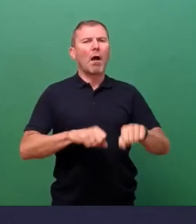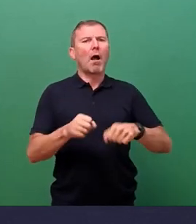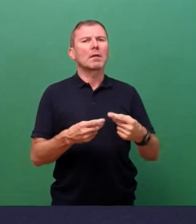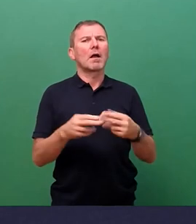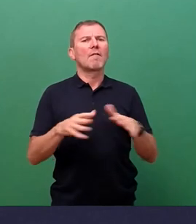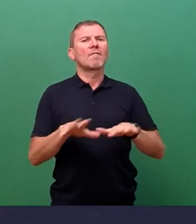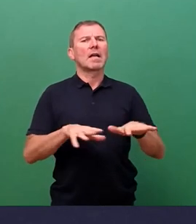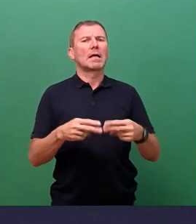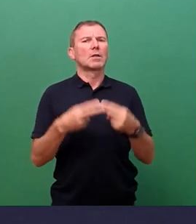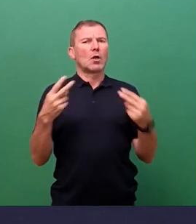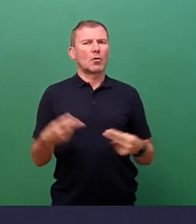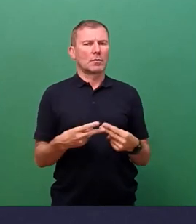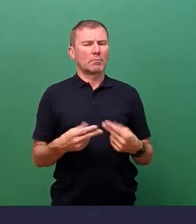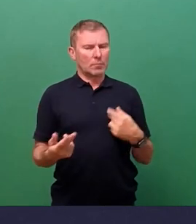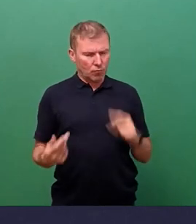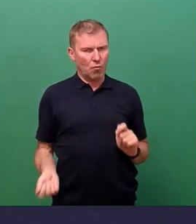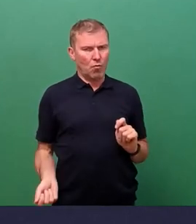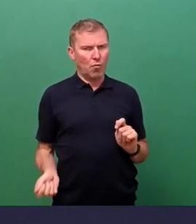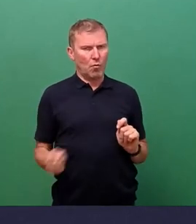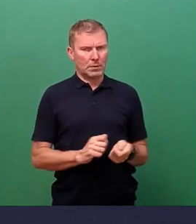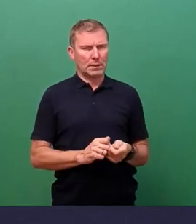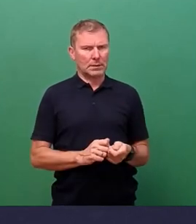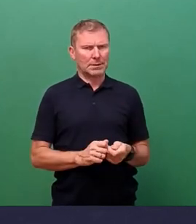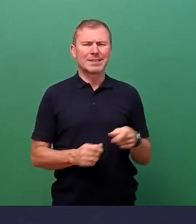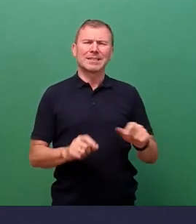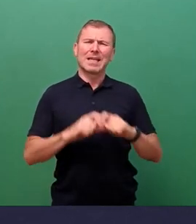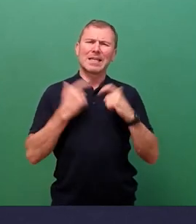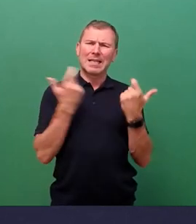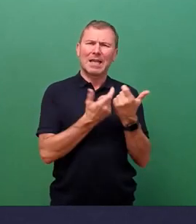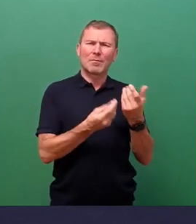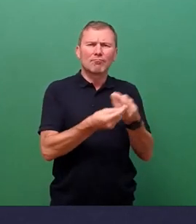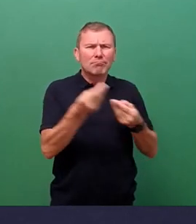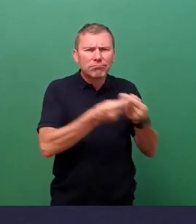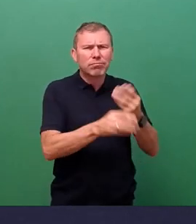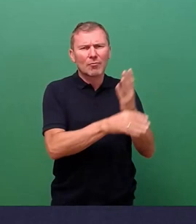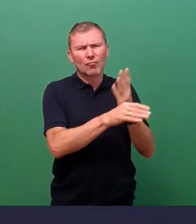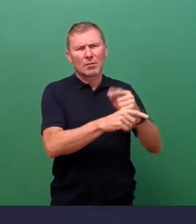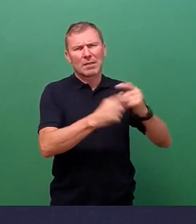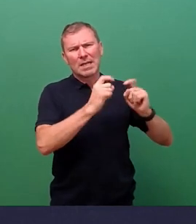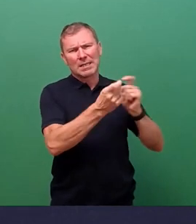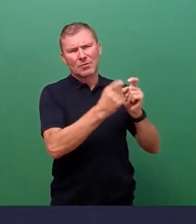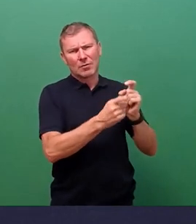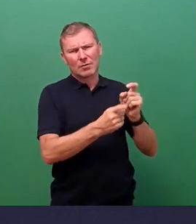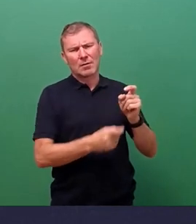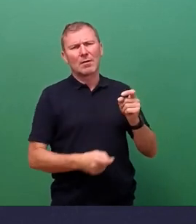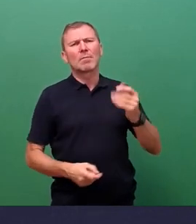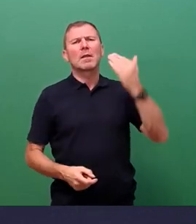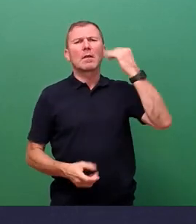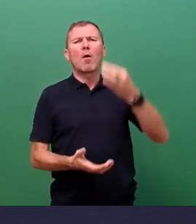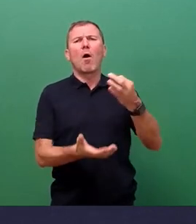wurde, welches umfangreich in den Gremien vorgestellt und diskutiert wurde. Der damalige Urzbeirat, heute ja